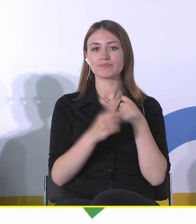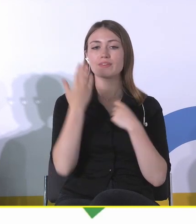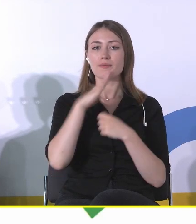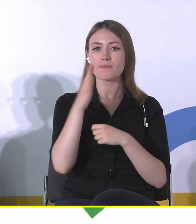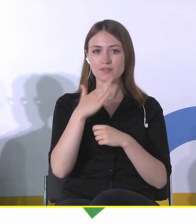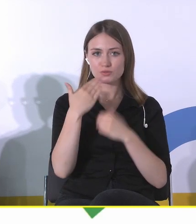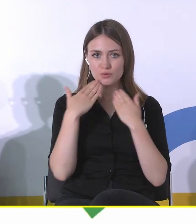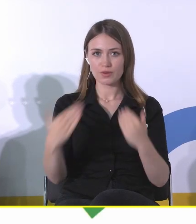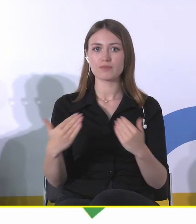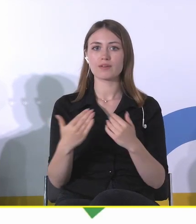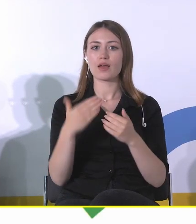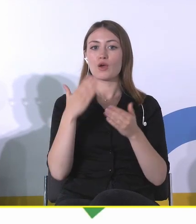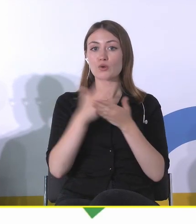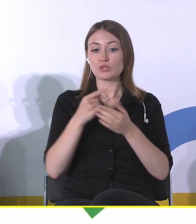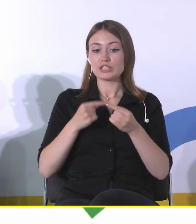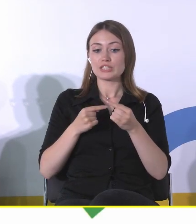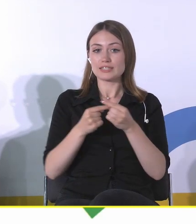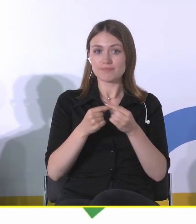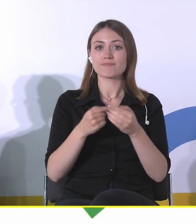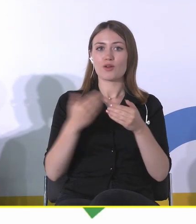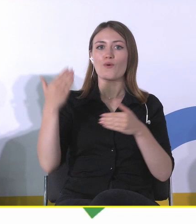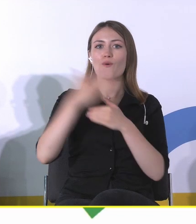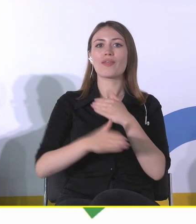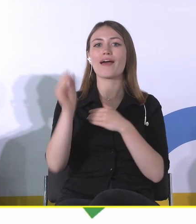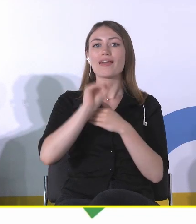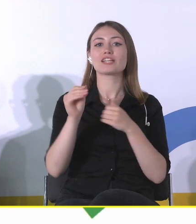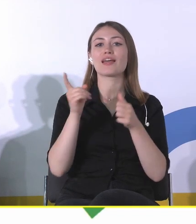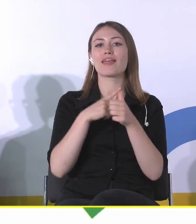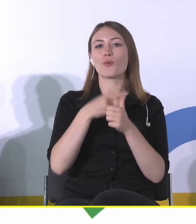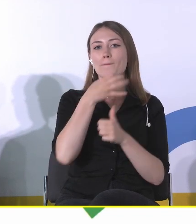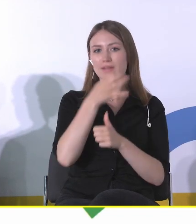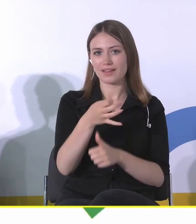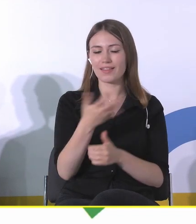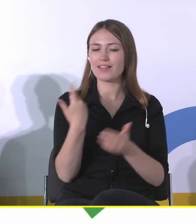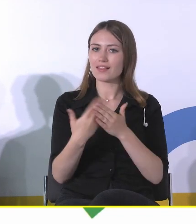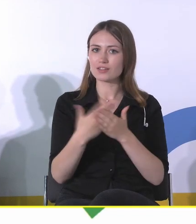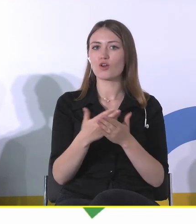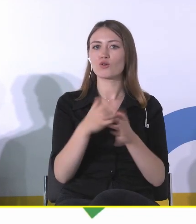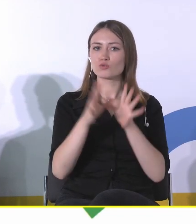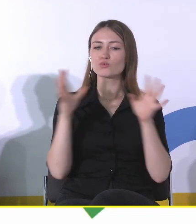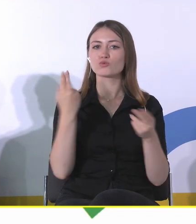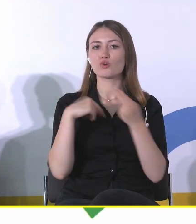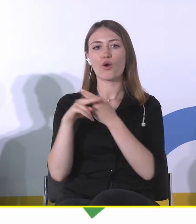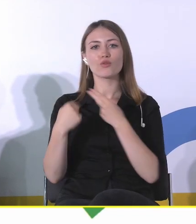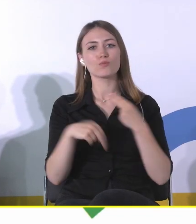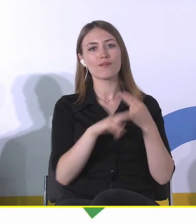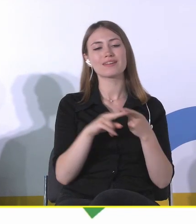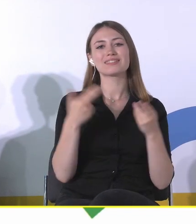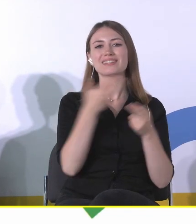Powoli zruszymy się do końca, ale mam jeszcze jedno pytanie, ponieważ wiele odpowiedzi dotyczyło